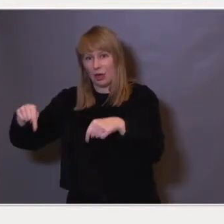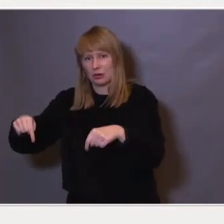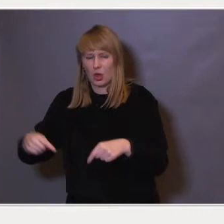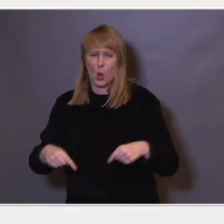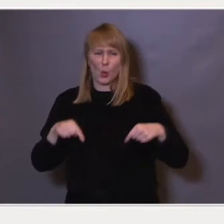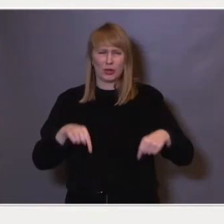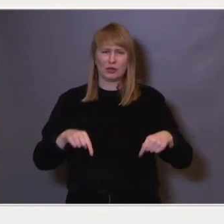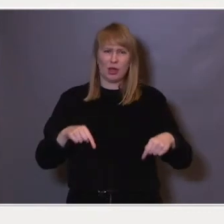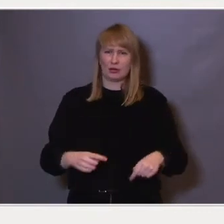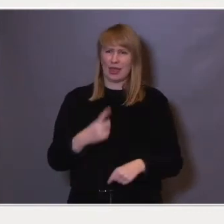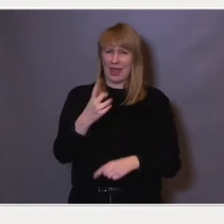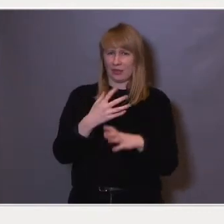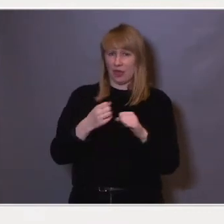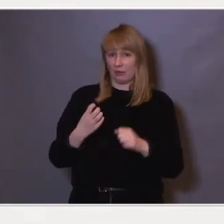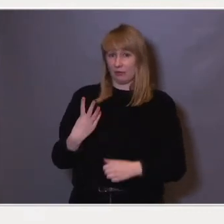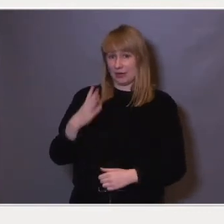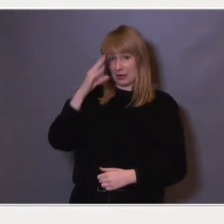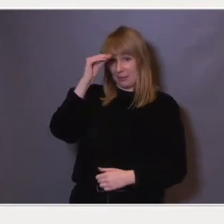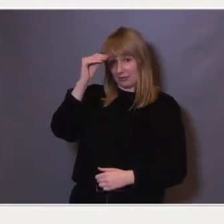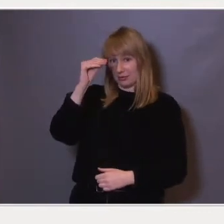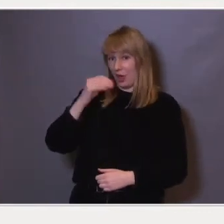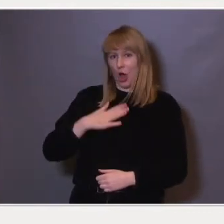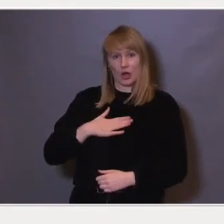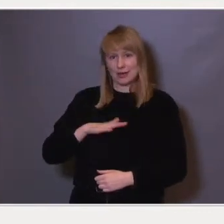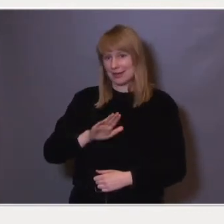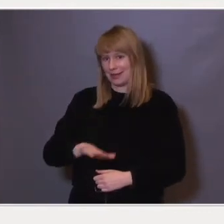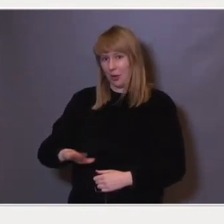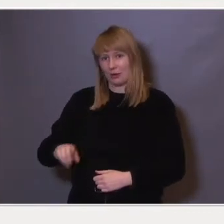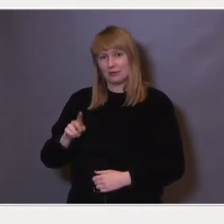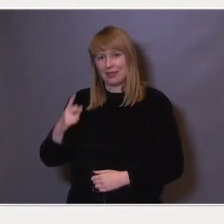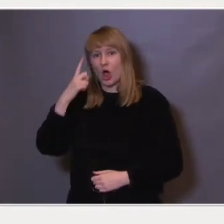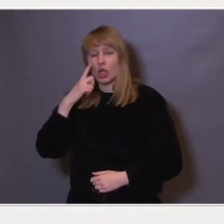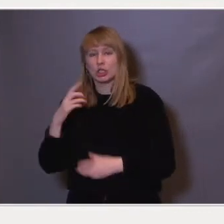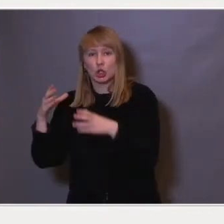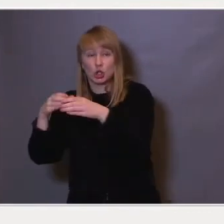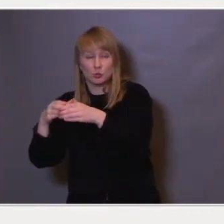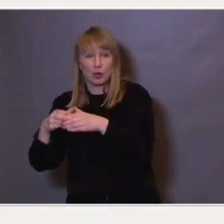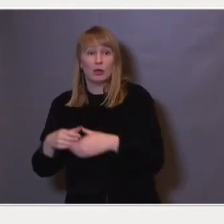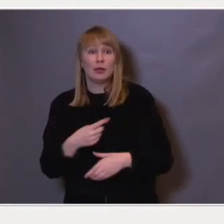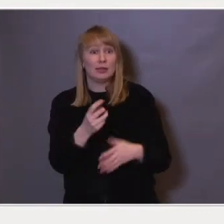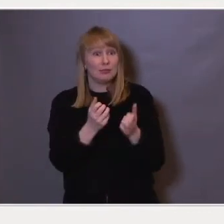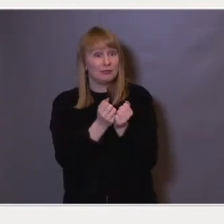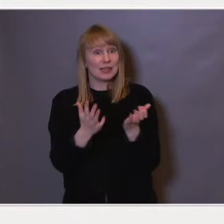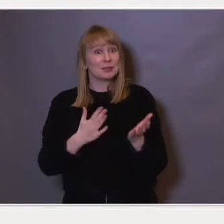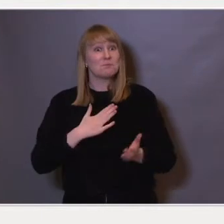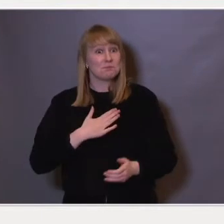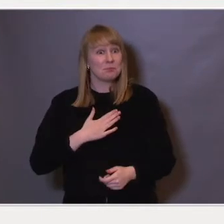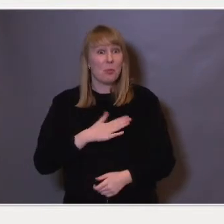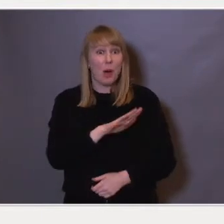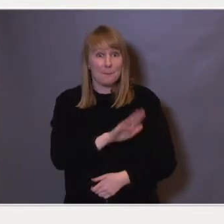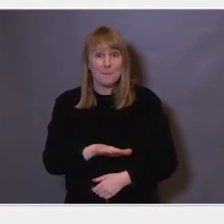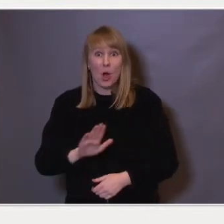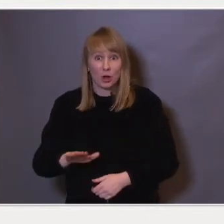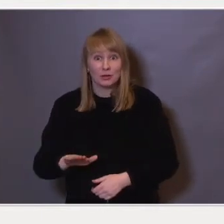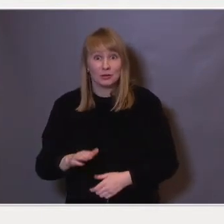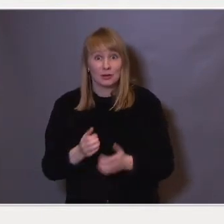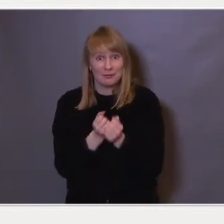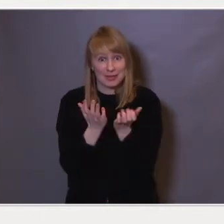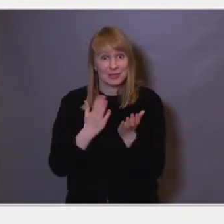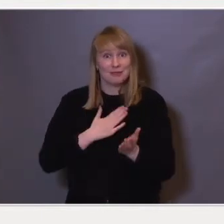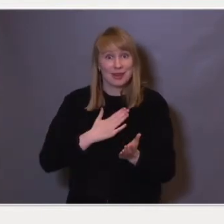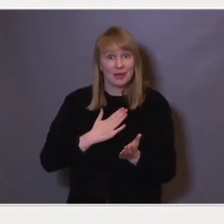dag er det ca. 1 av 4 menn i den alderen som ikke har barn. De fleste ønsker seg barn av disse mennene,